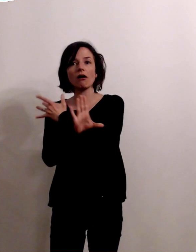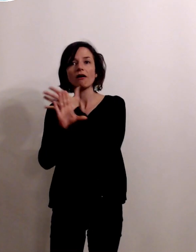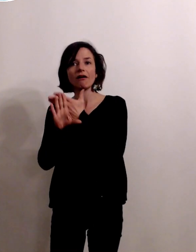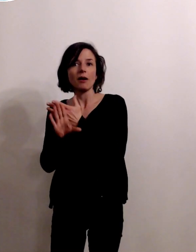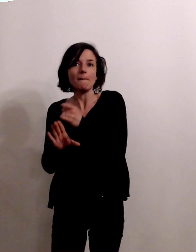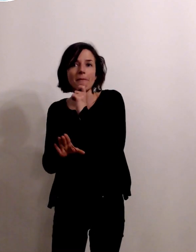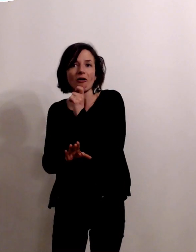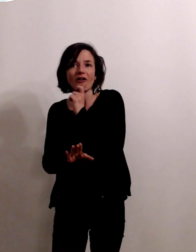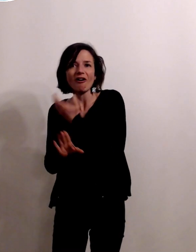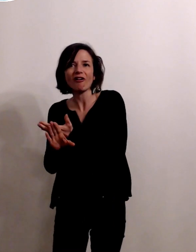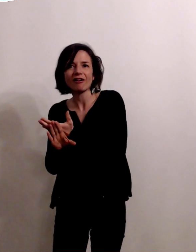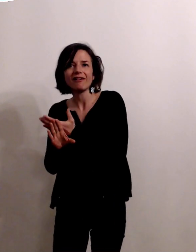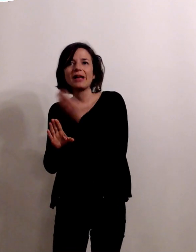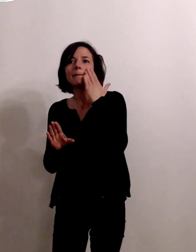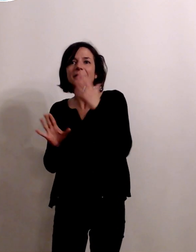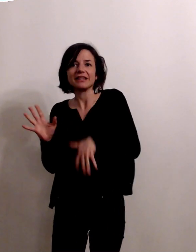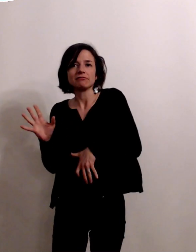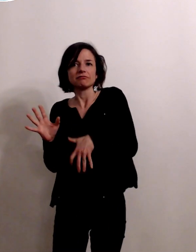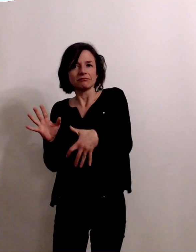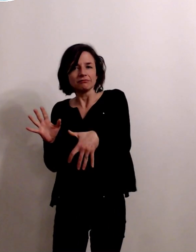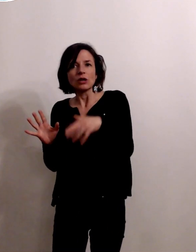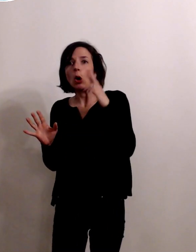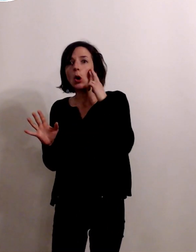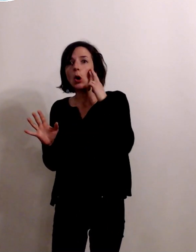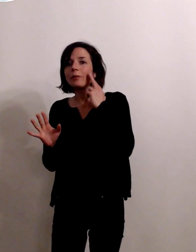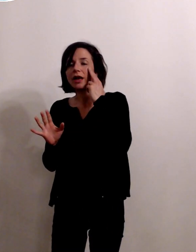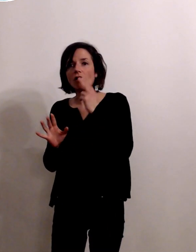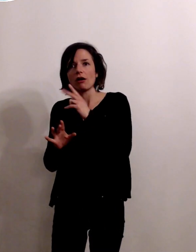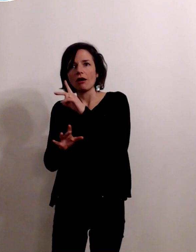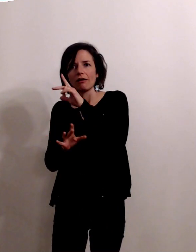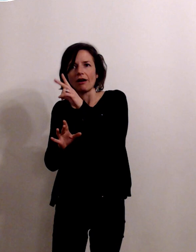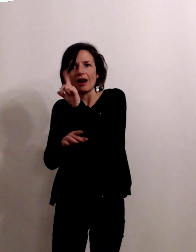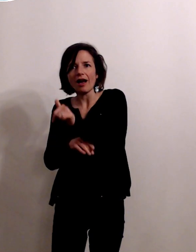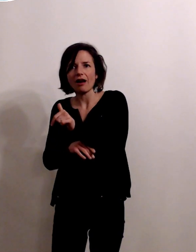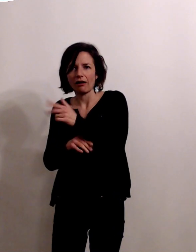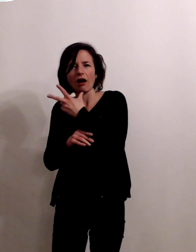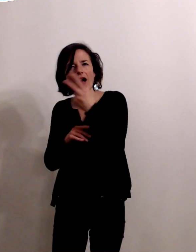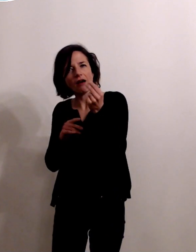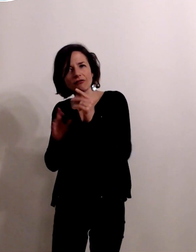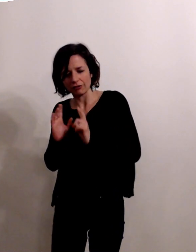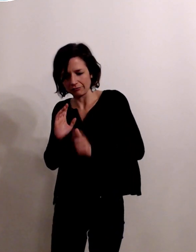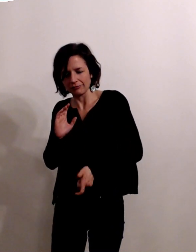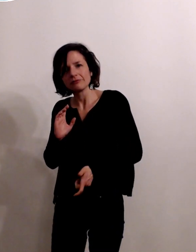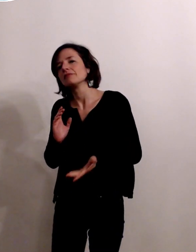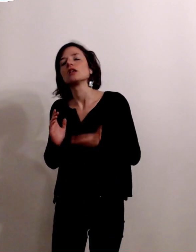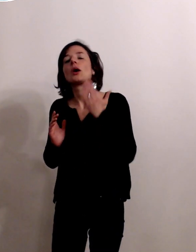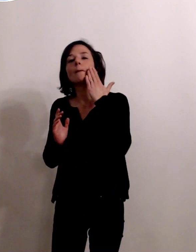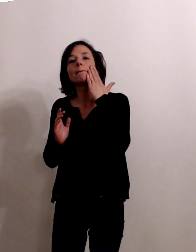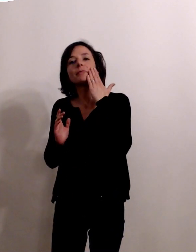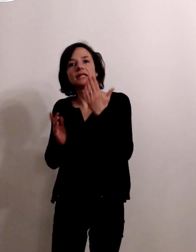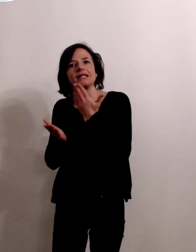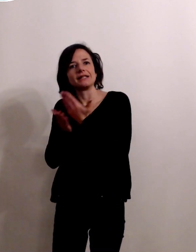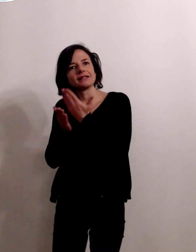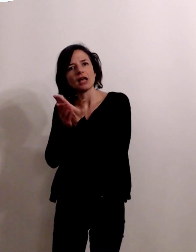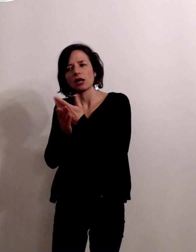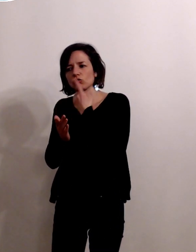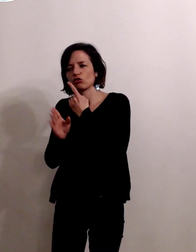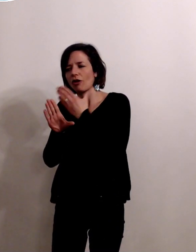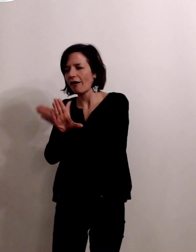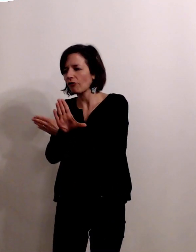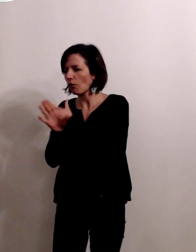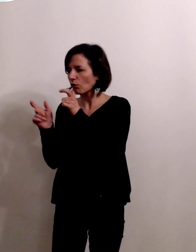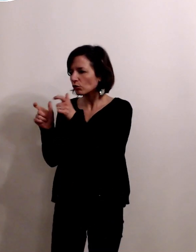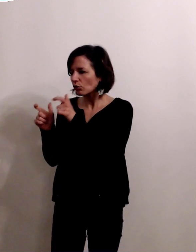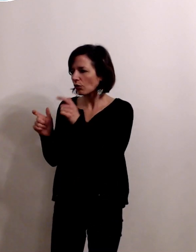pendant la grossesse donc si vous êtes rubéole-moins ce qui est plutôt rare aujourd'hui on vérifie tout de même et donc tout l